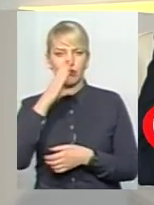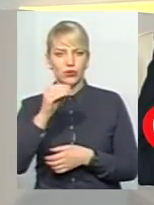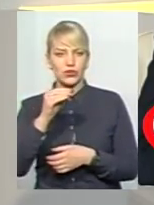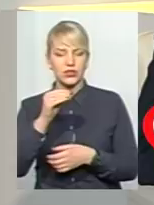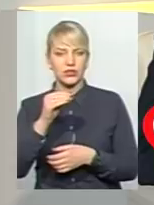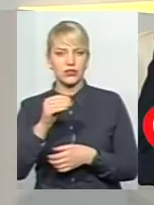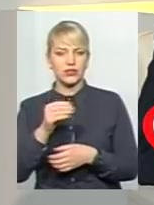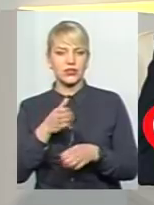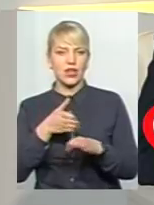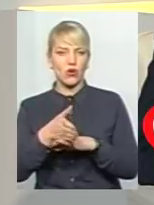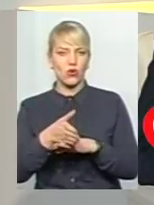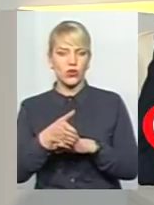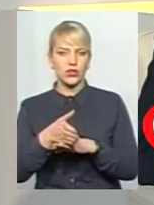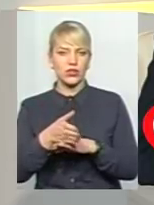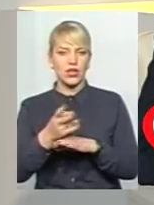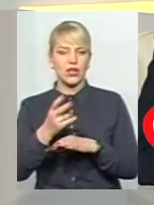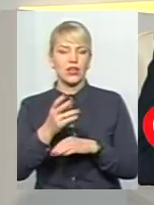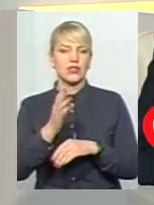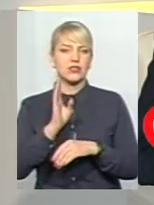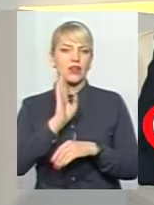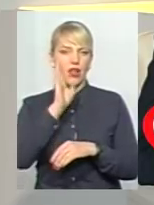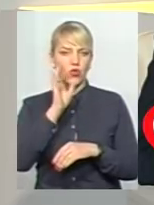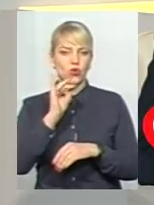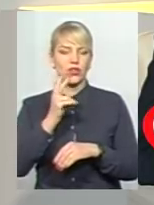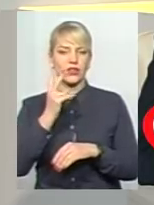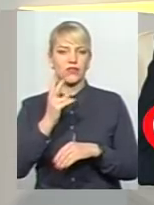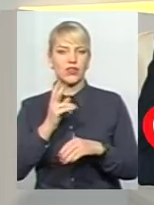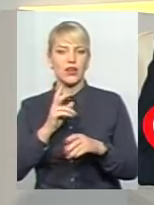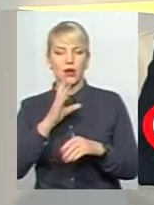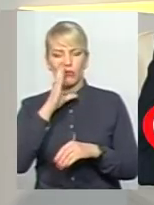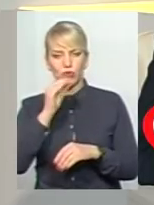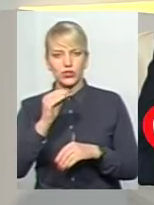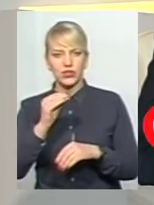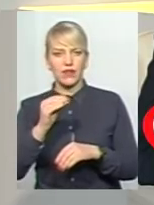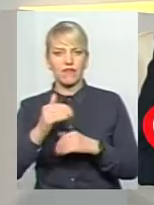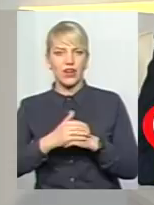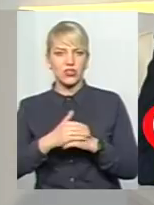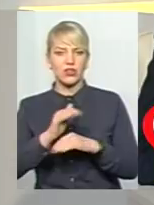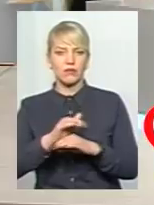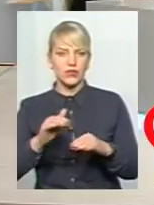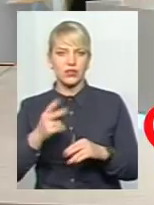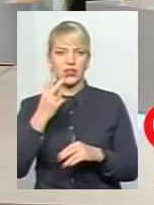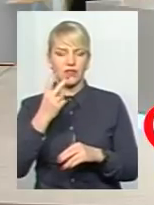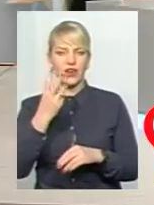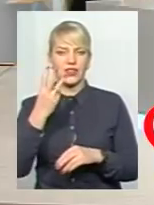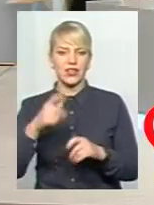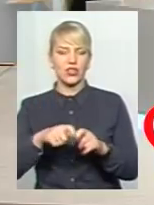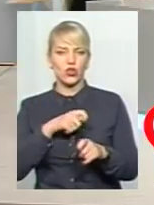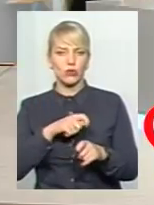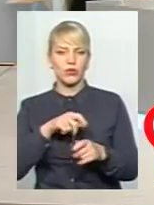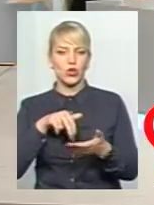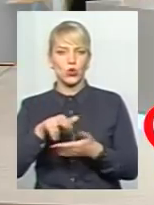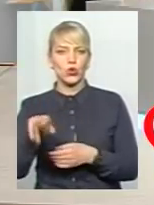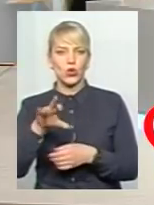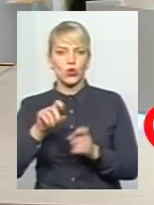заходить, дві маршрутки вечері. Дітки йдуть 2-3 кілометри до школи. Пенсіонери не можуть